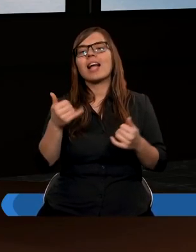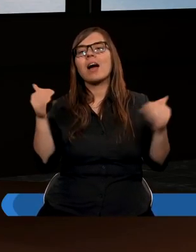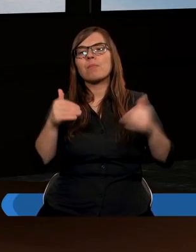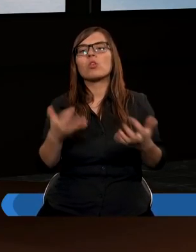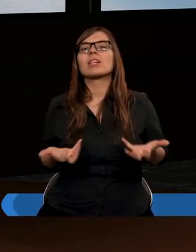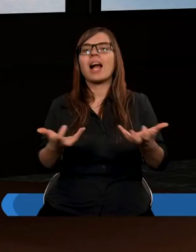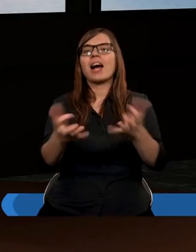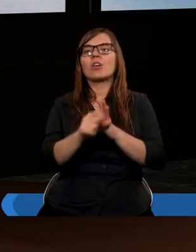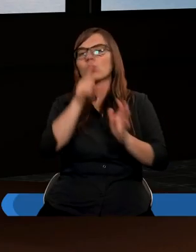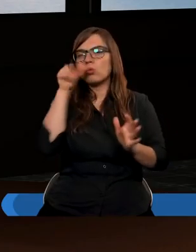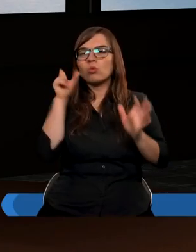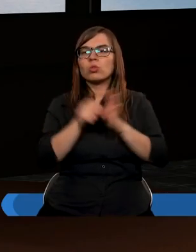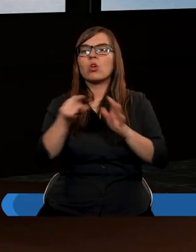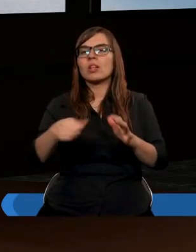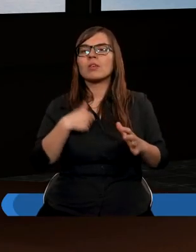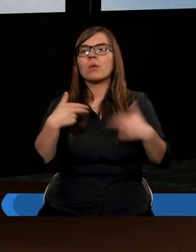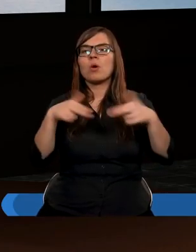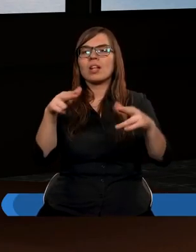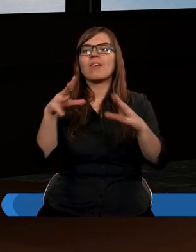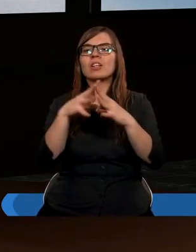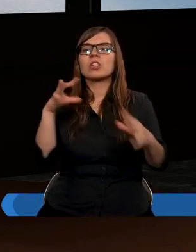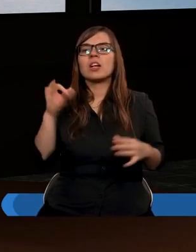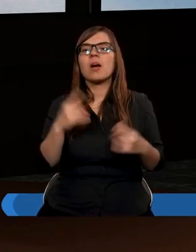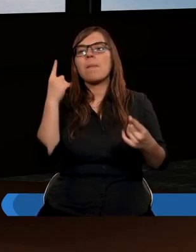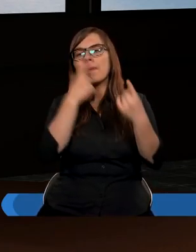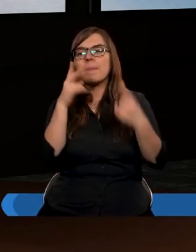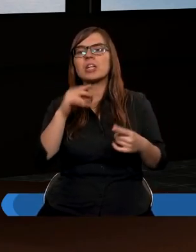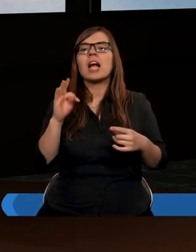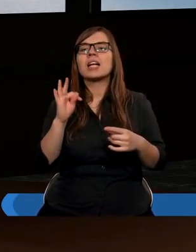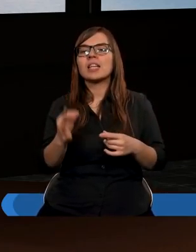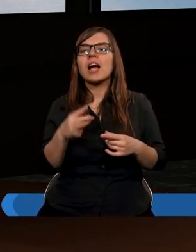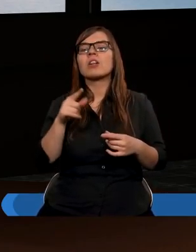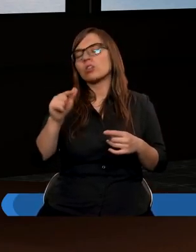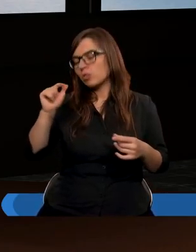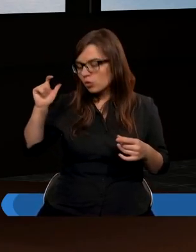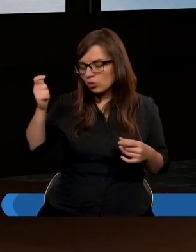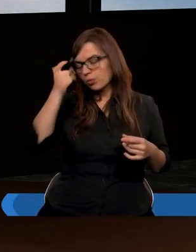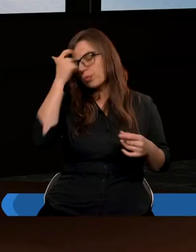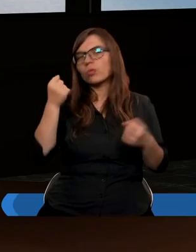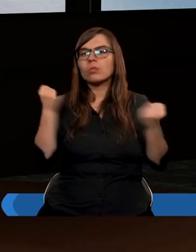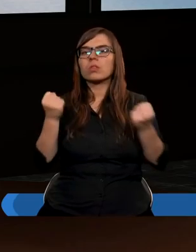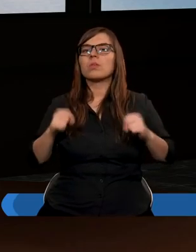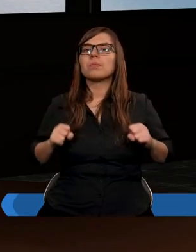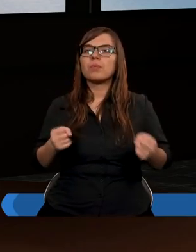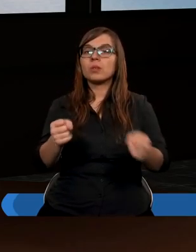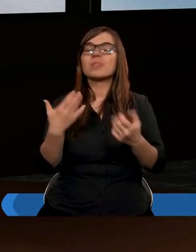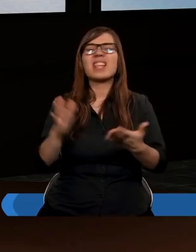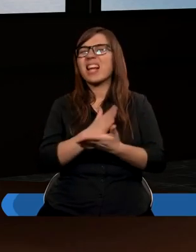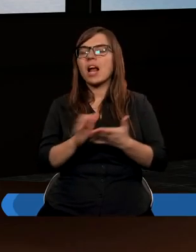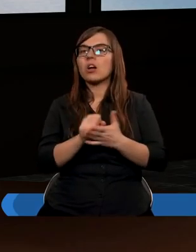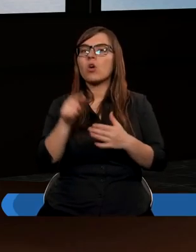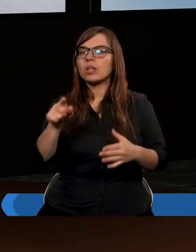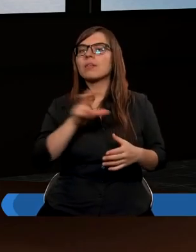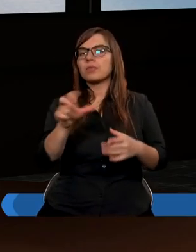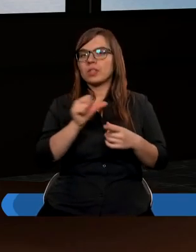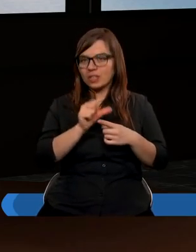możemy zachęcić ludzi do tego, żeby oddawali dziesięciny. I myślę, że taką główną motywacją, niezależnie od tego,